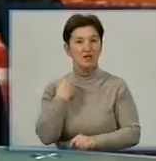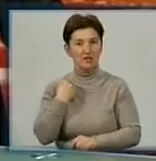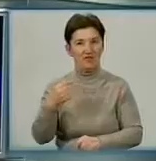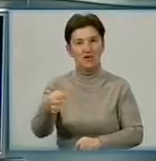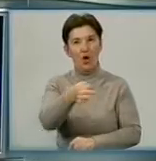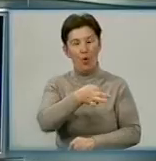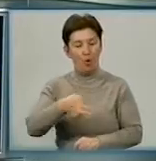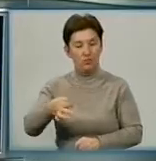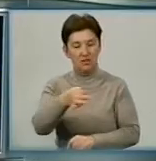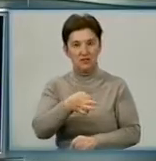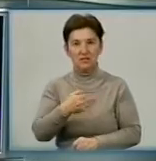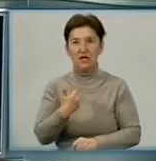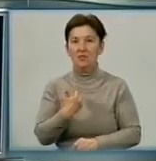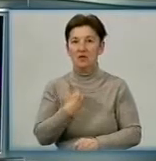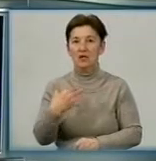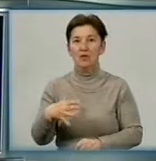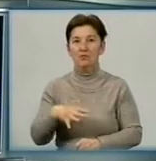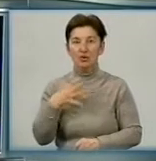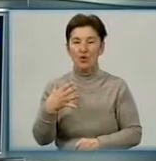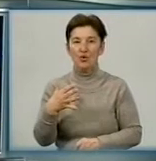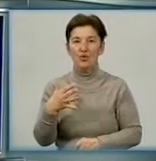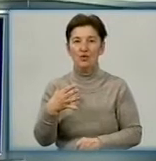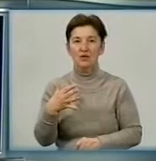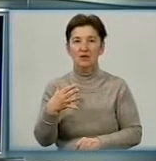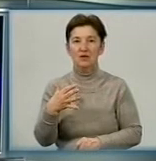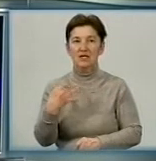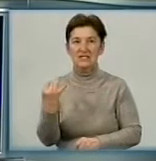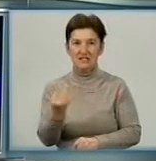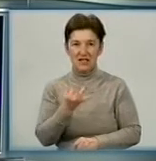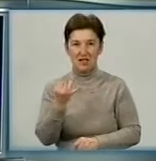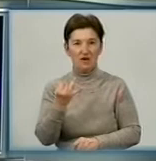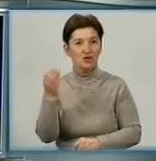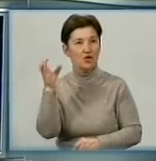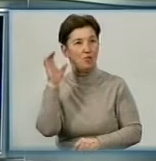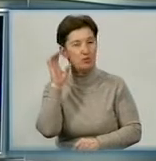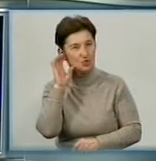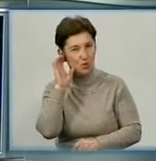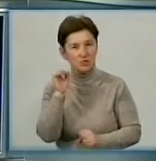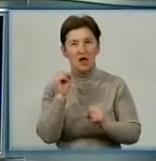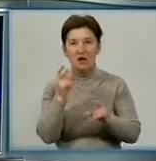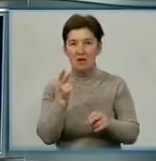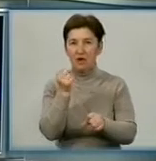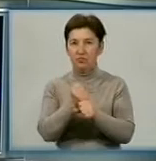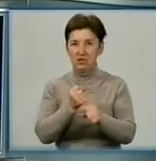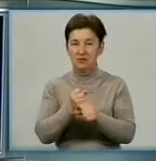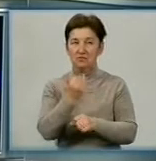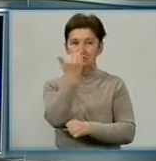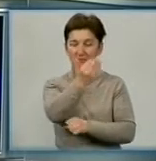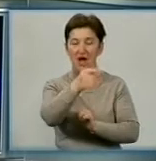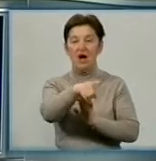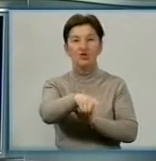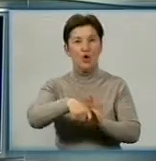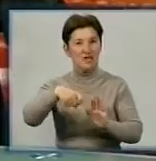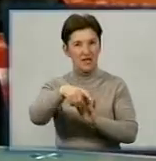Мені було цікаво послухати, як працює з своїм регіоном Донецьке землянство,